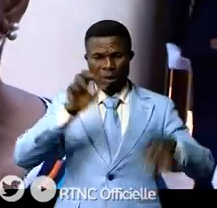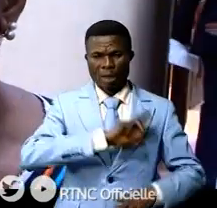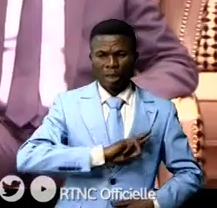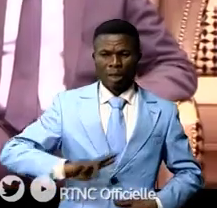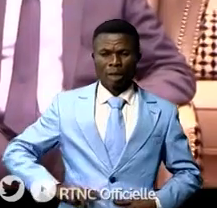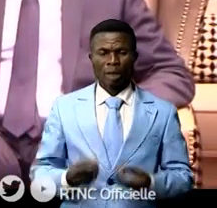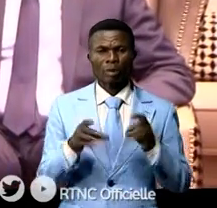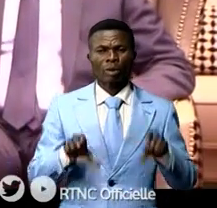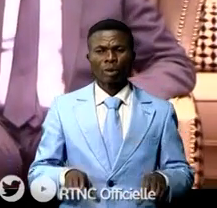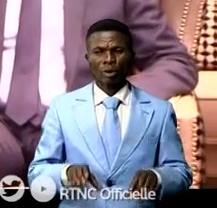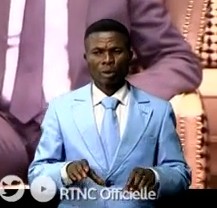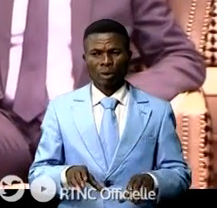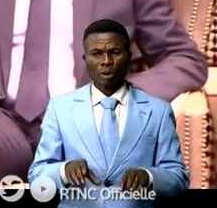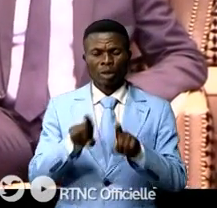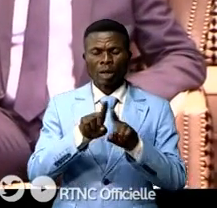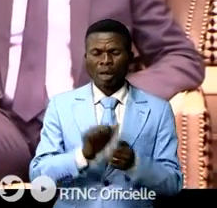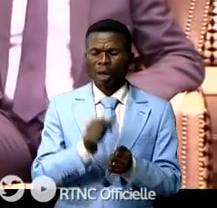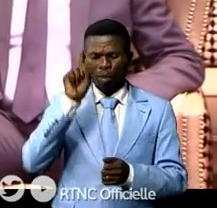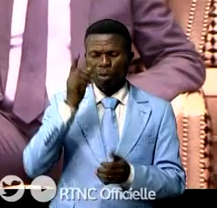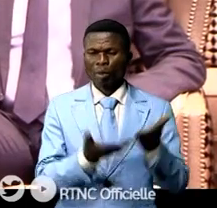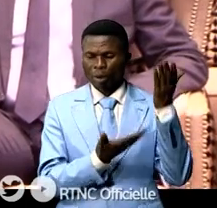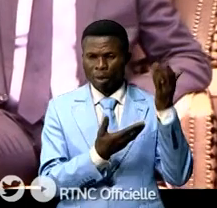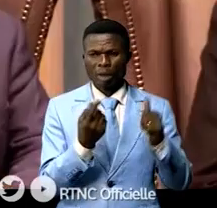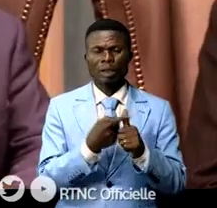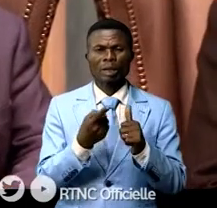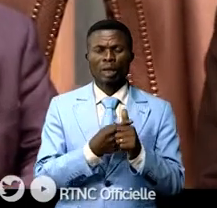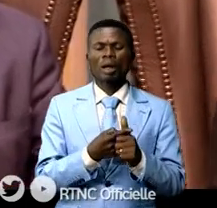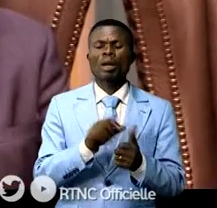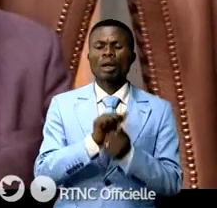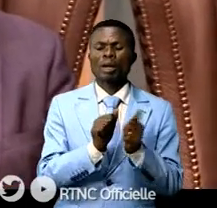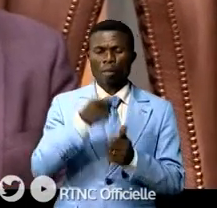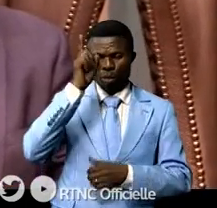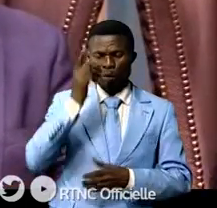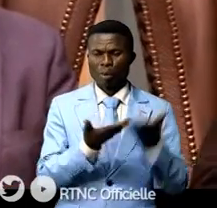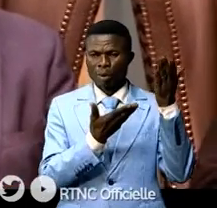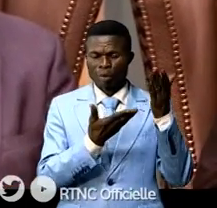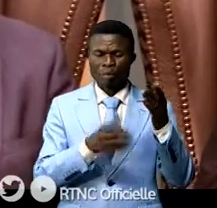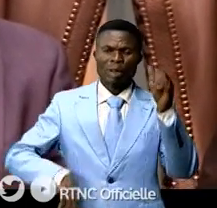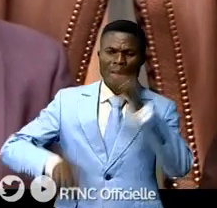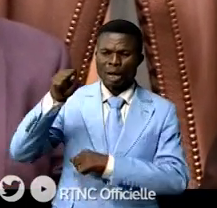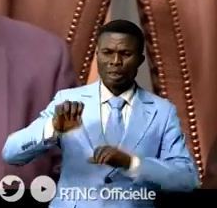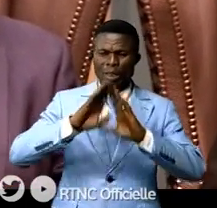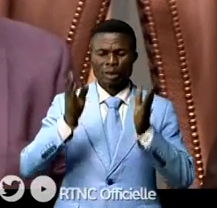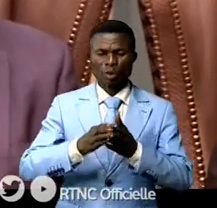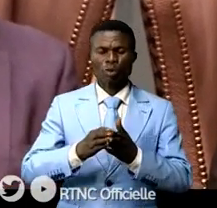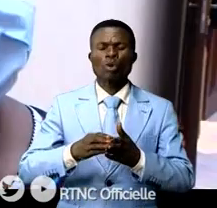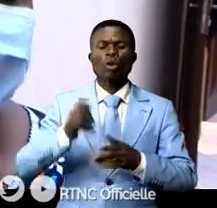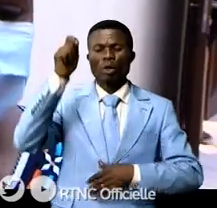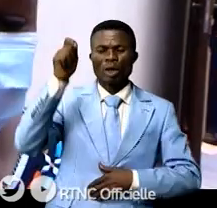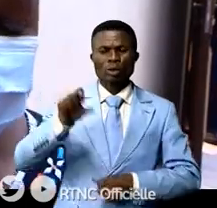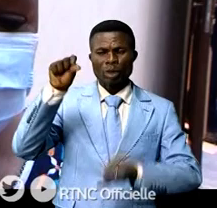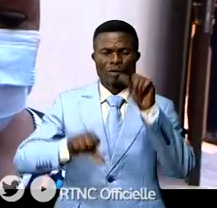en ce qui concerne les priorités et notamment les priorités de combattre les forces négatives à l'est de